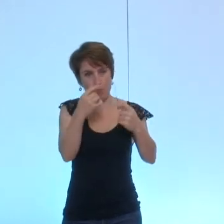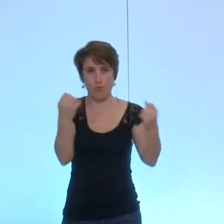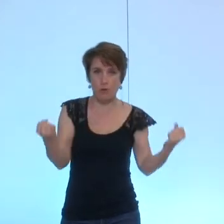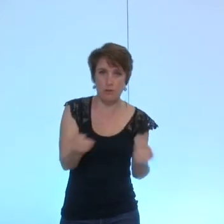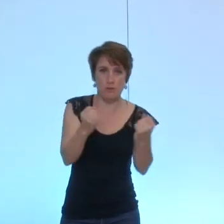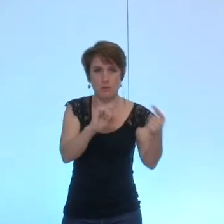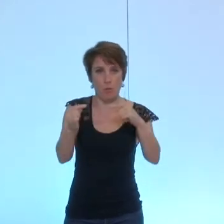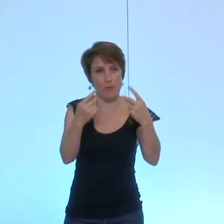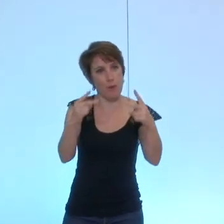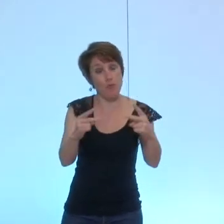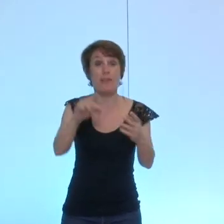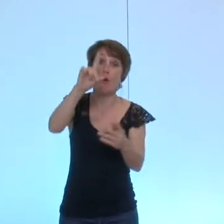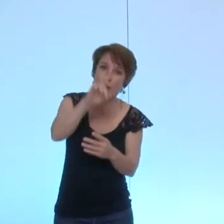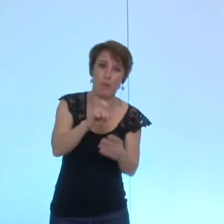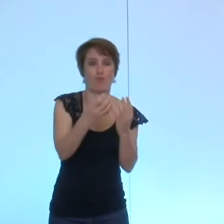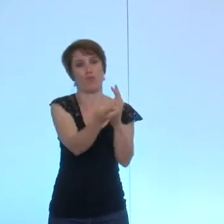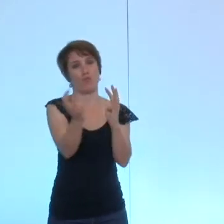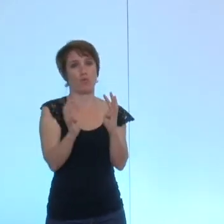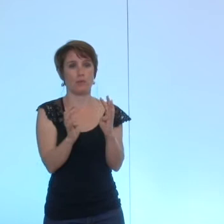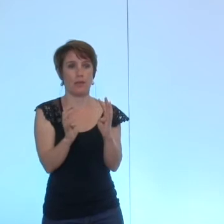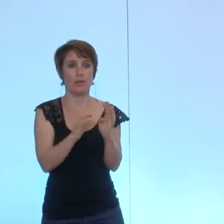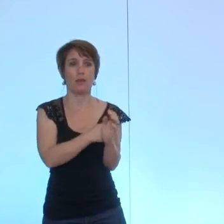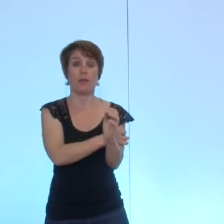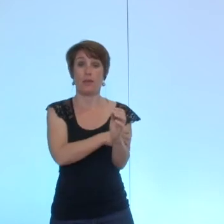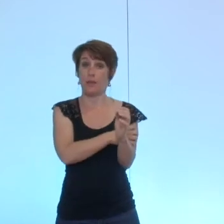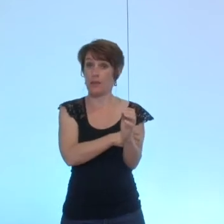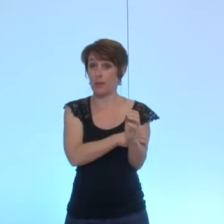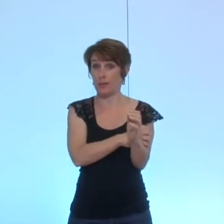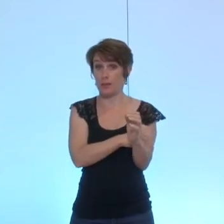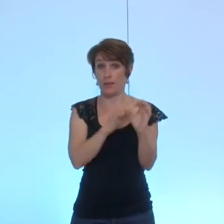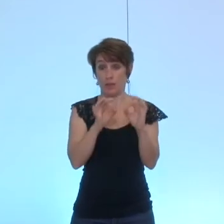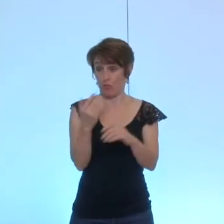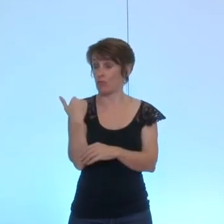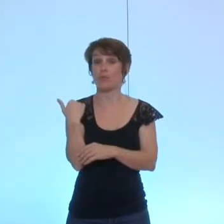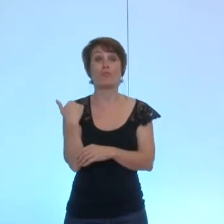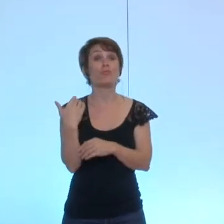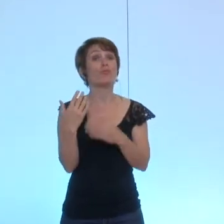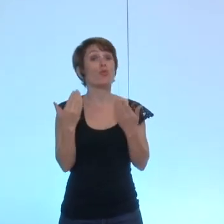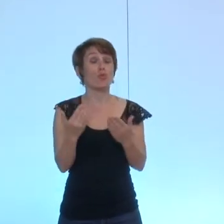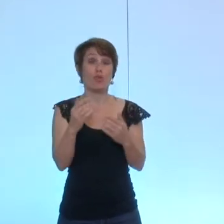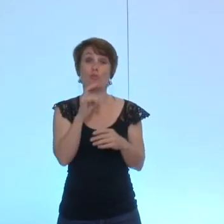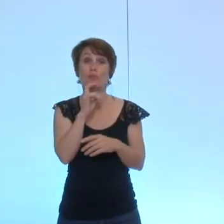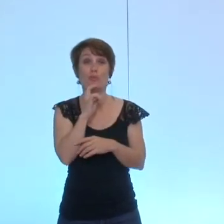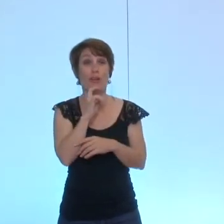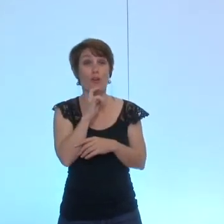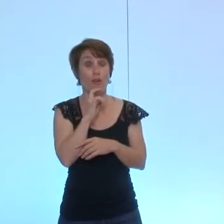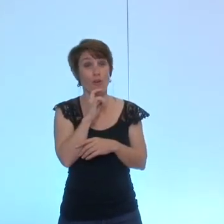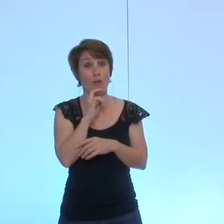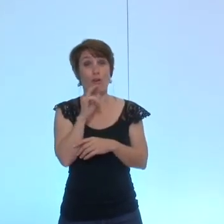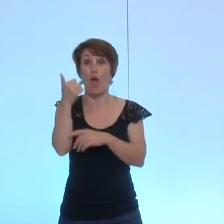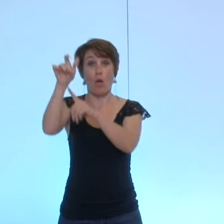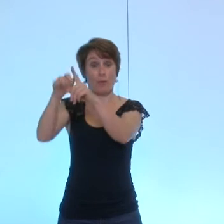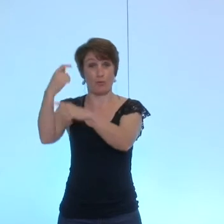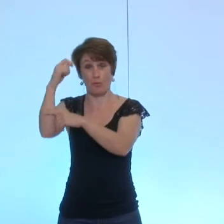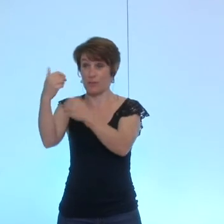'animation du débat public en début de conseil d'ailleurs il nous est arrivé et c'était le cas cette fois-ci de changer l'ordre du jour parce qu'il y avait à la demande